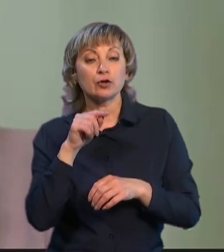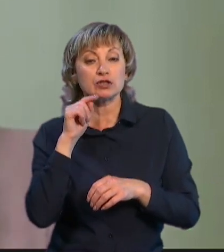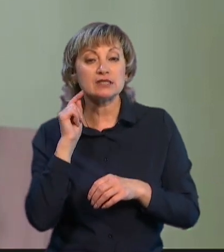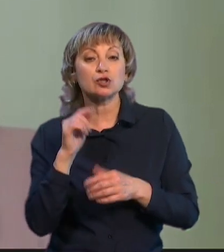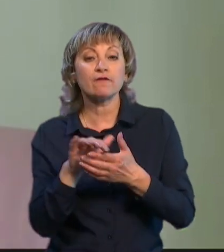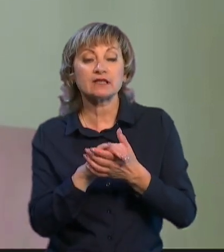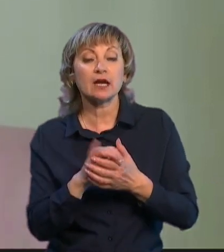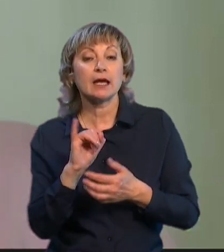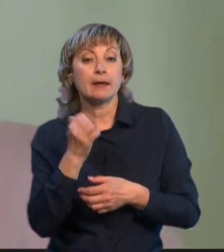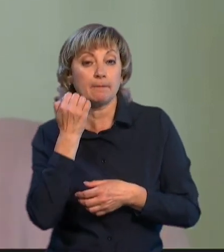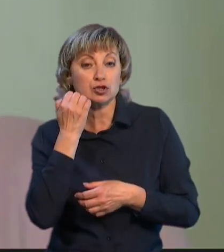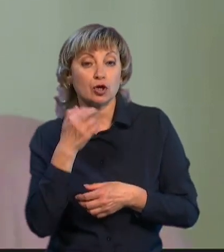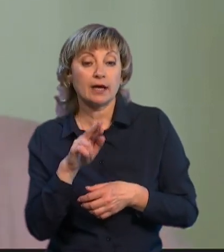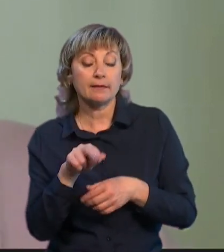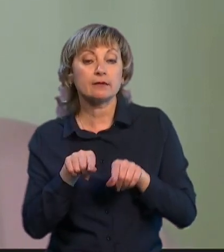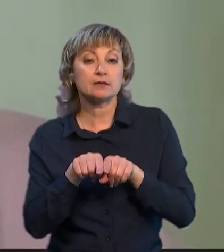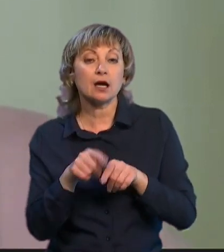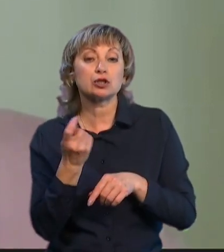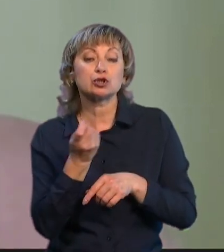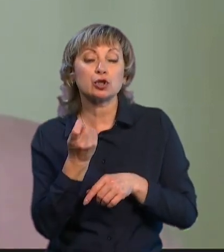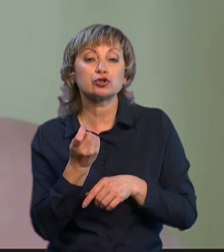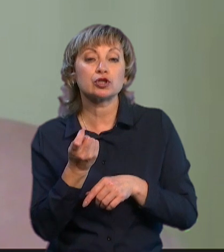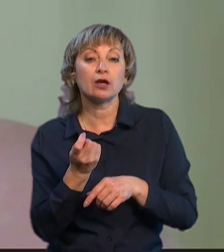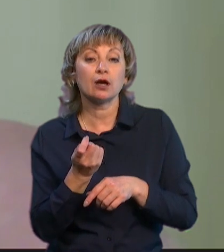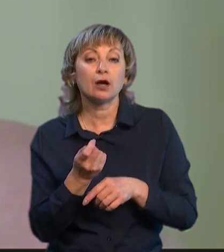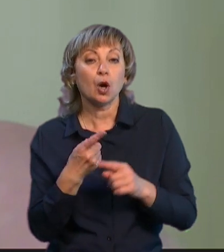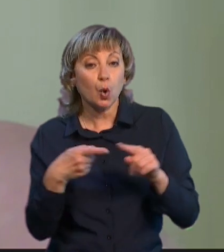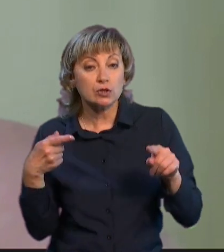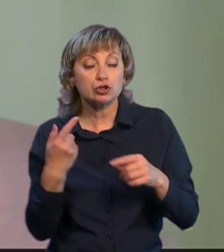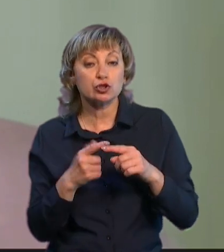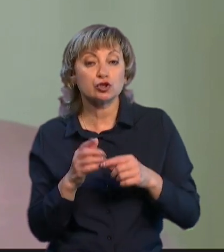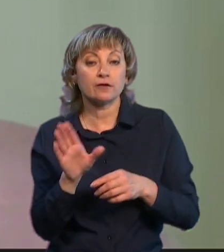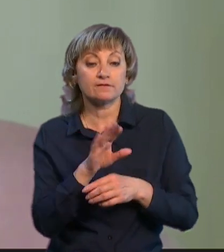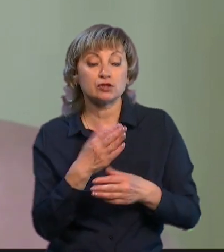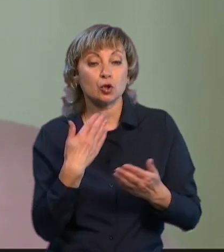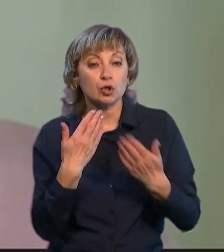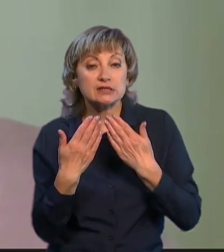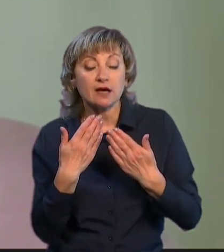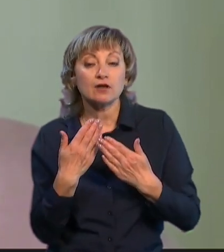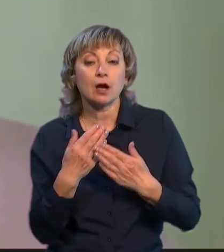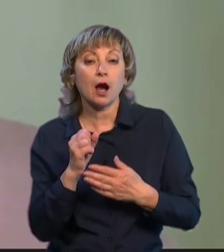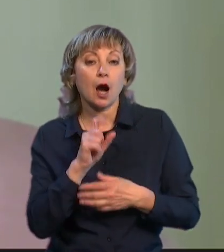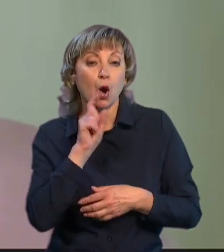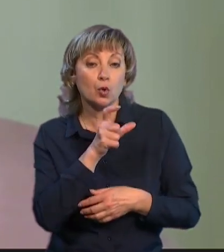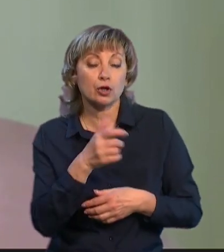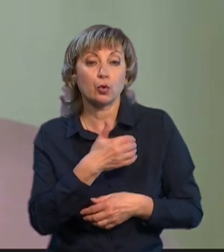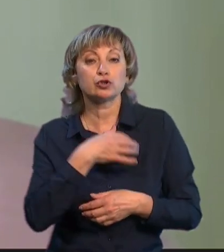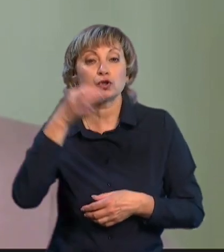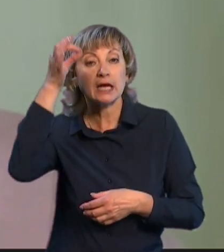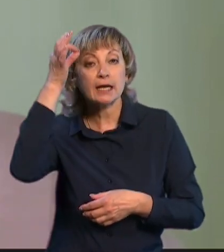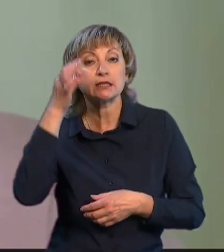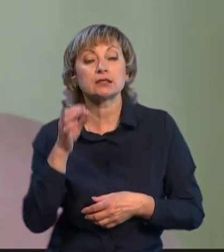Тому я, бачите, я ось так трошечки гостро до цього всього ставлюся. А українцям я хочу нагадати,